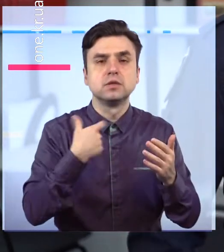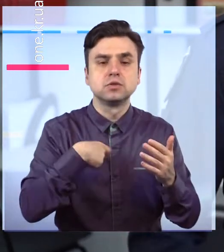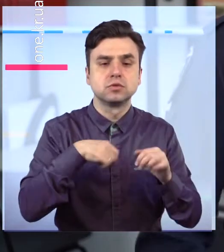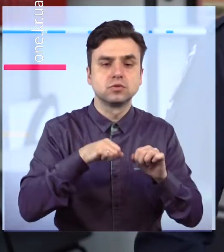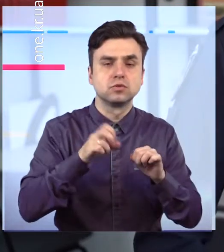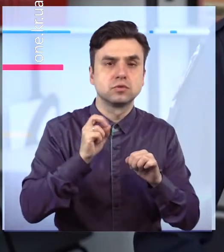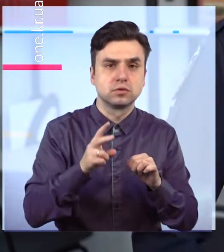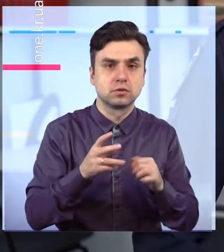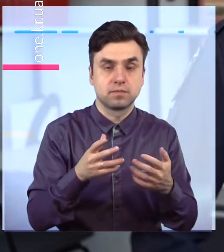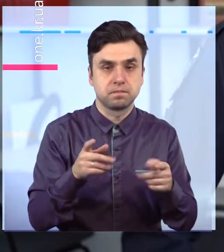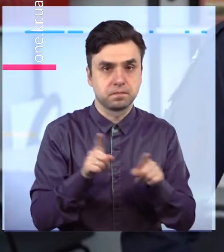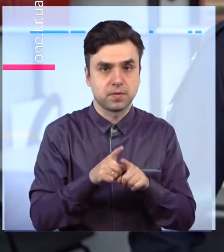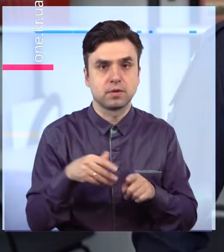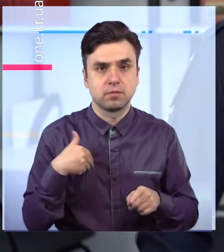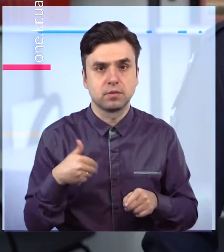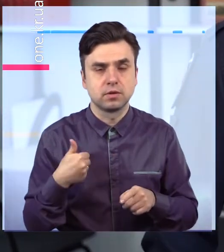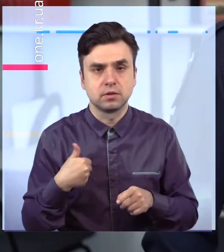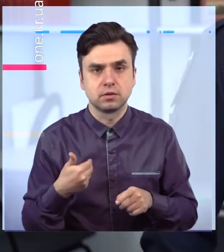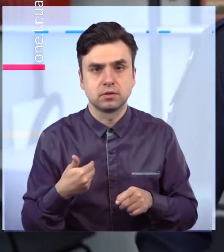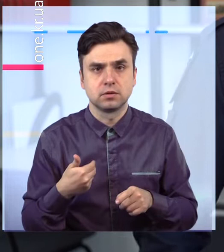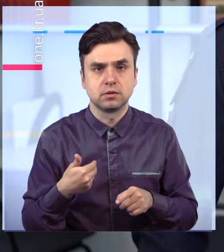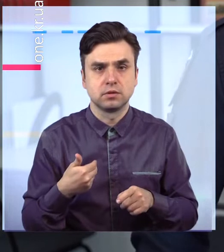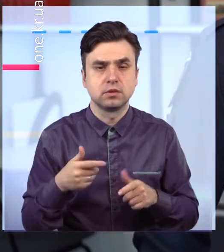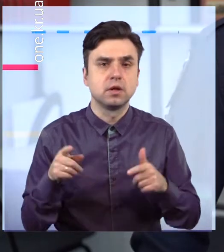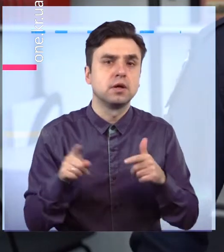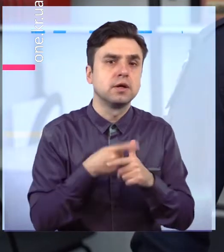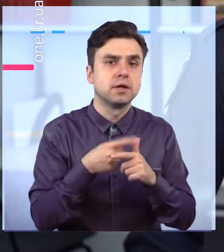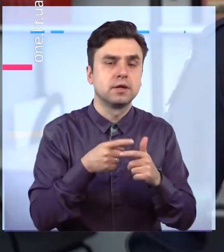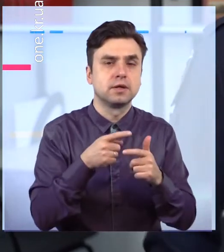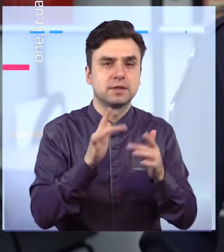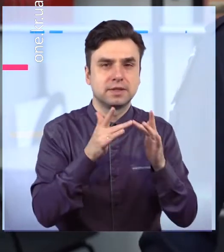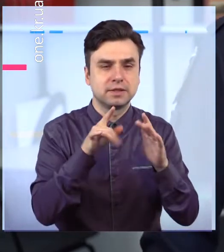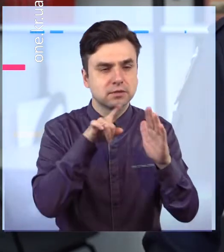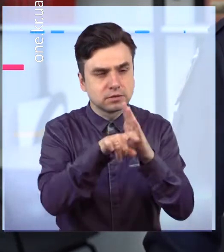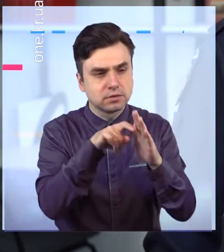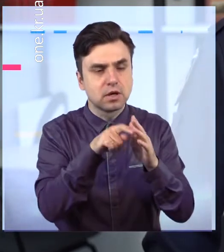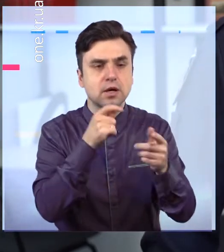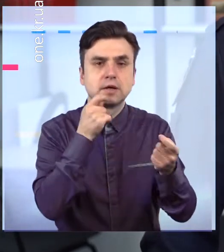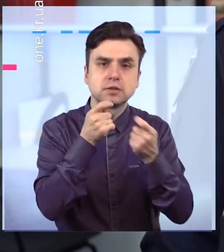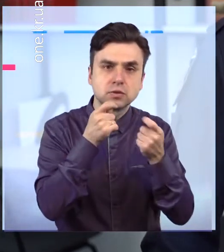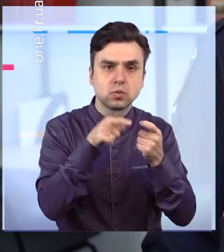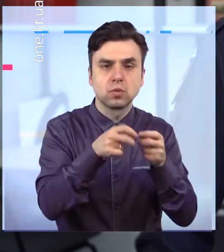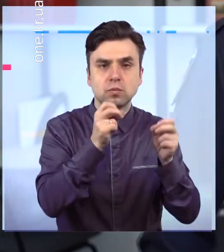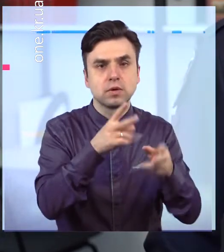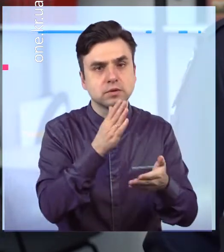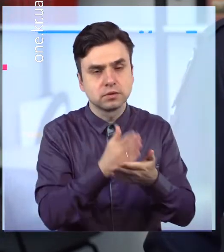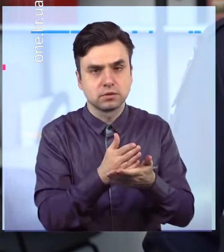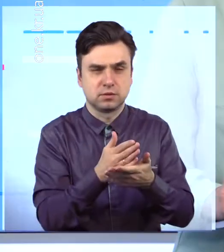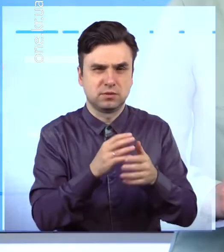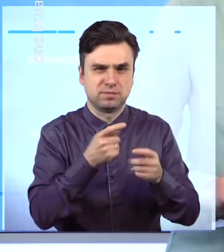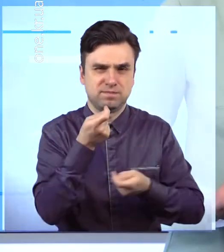Чому це корисно і чому це не корисно, використовувати інтернет в своїх цілях.